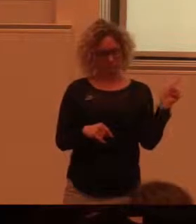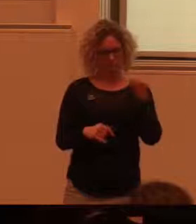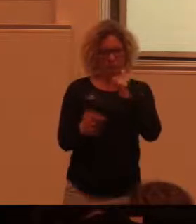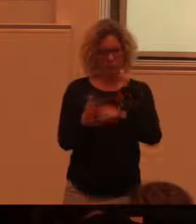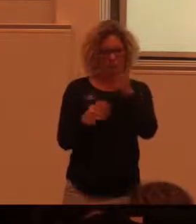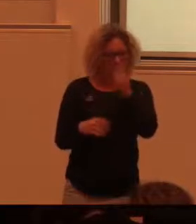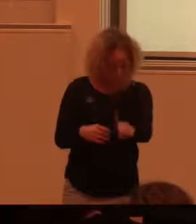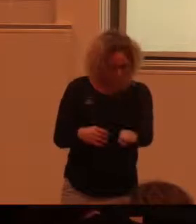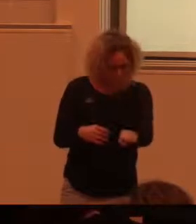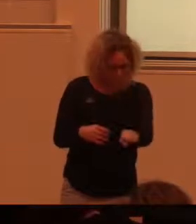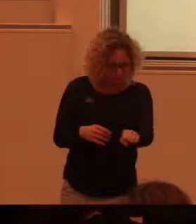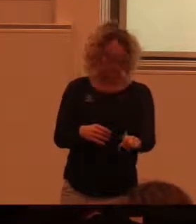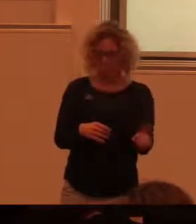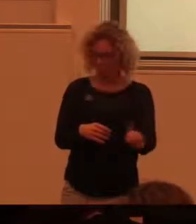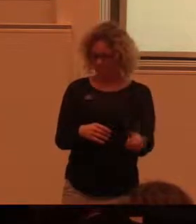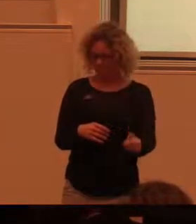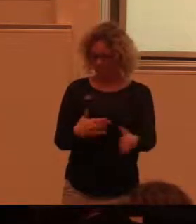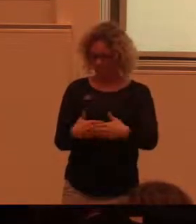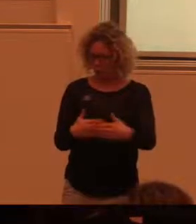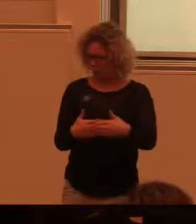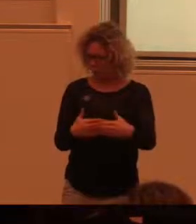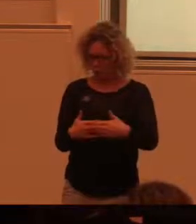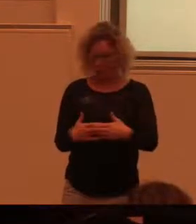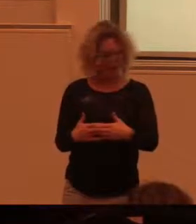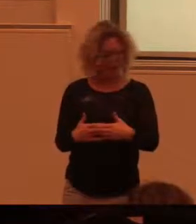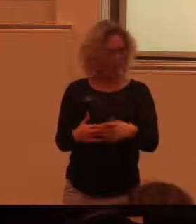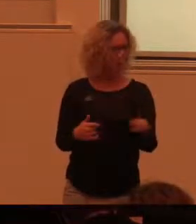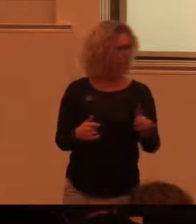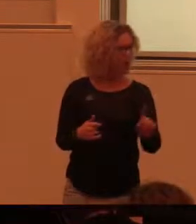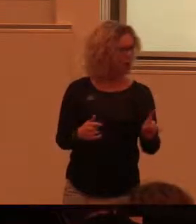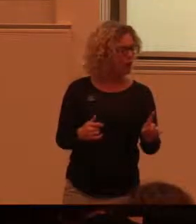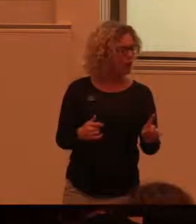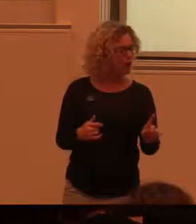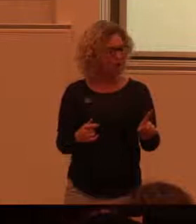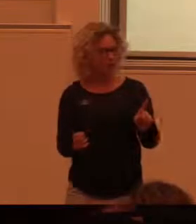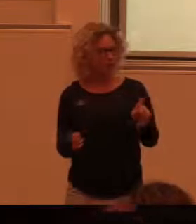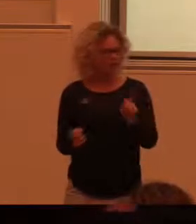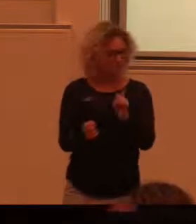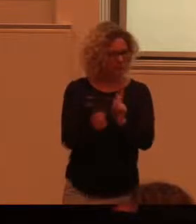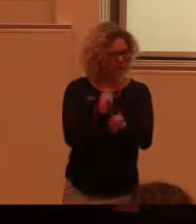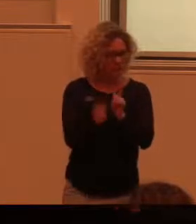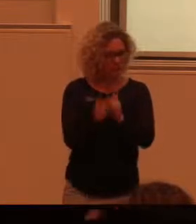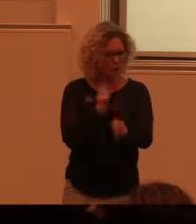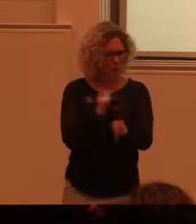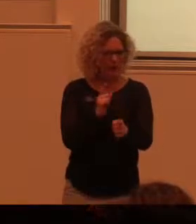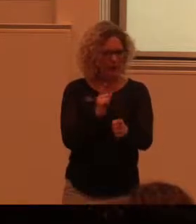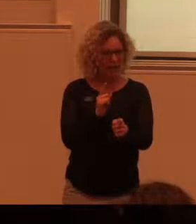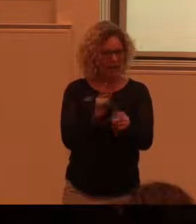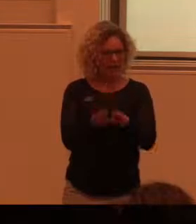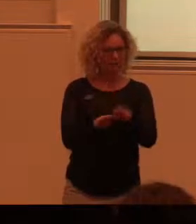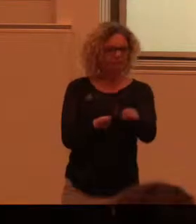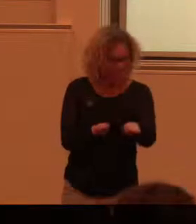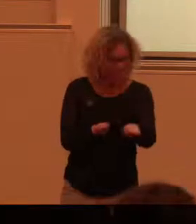se. Ordentligt. Vad går dörrar? Vad går eventuella ett